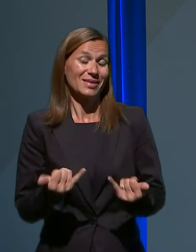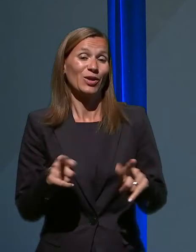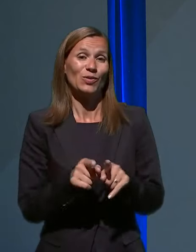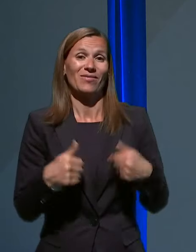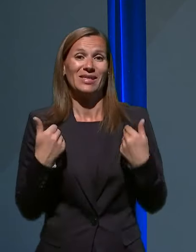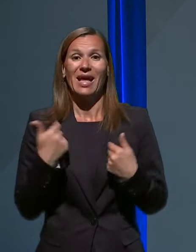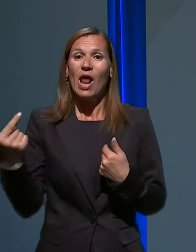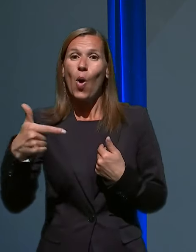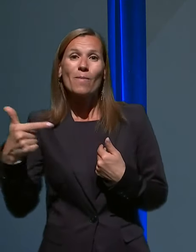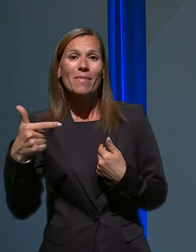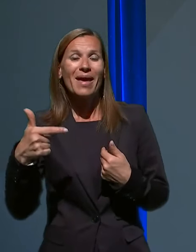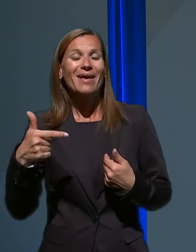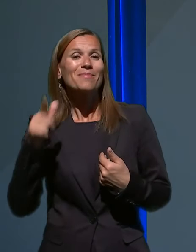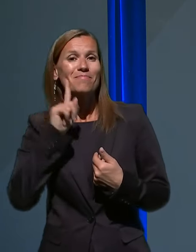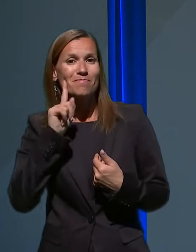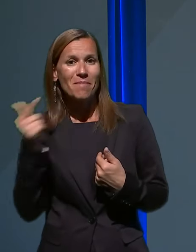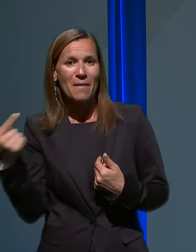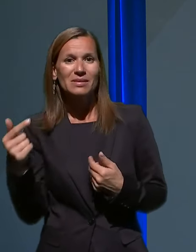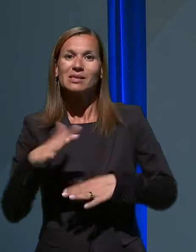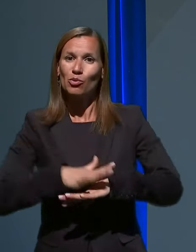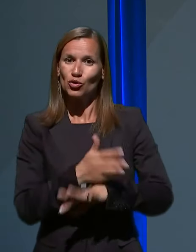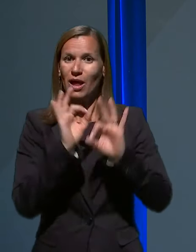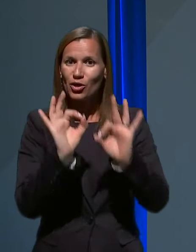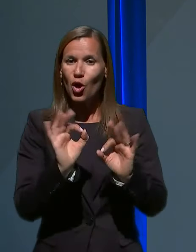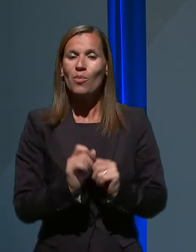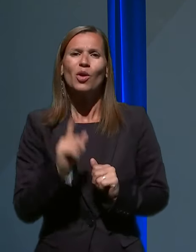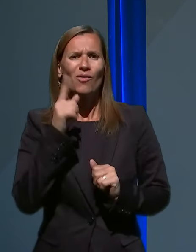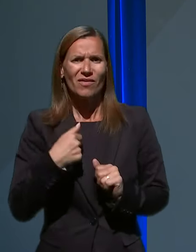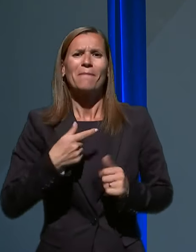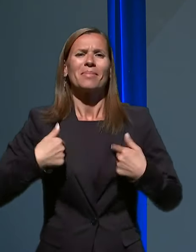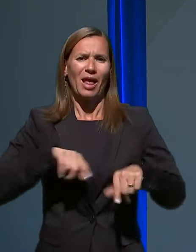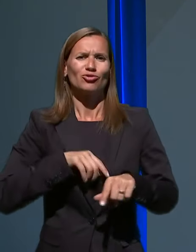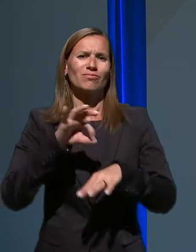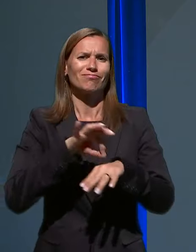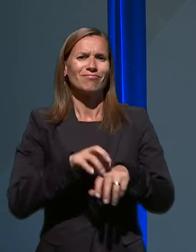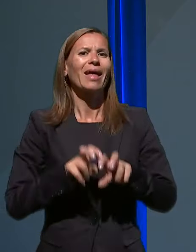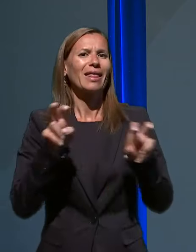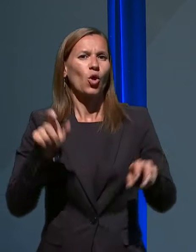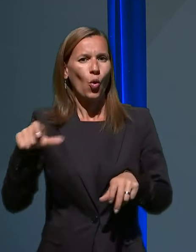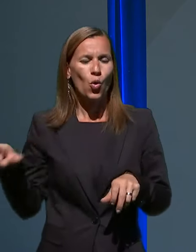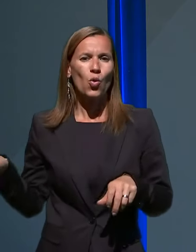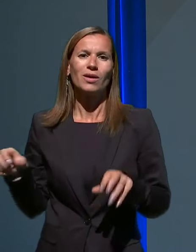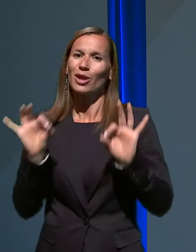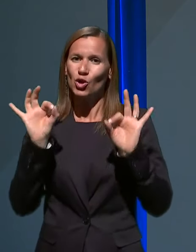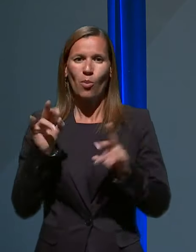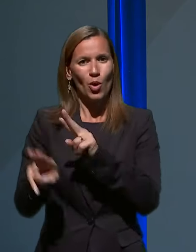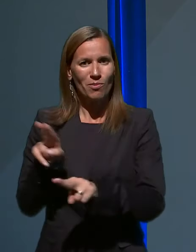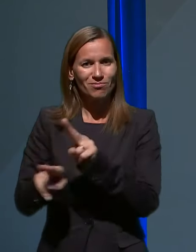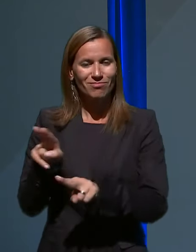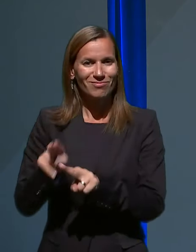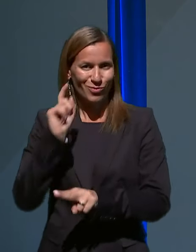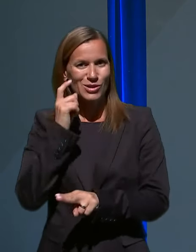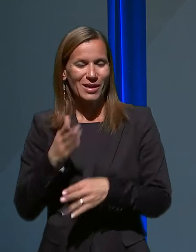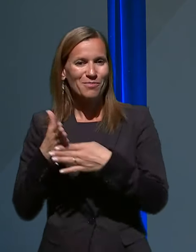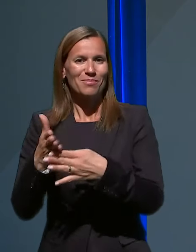počutita dobro. Vem, da naši ginekologi za njih dobro poskrbijo. Tudi kar se